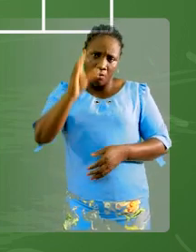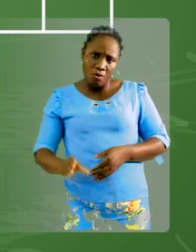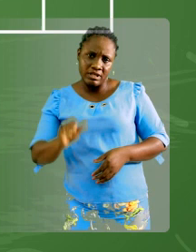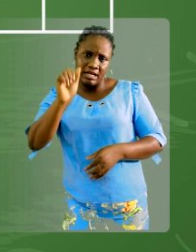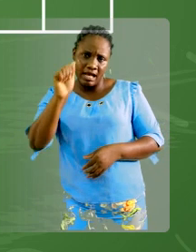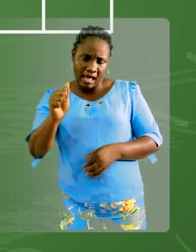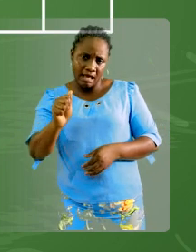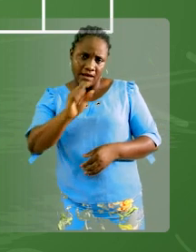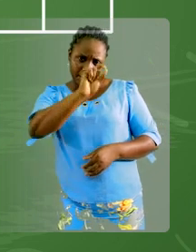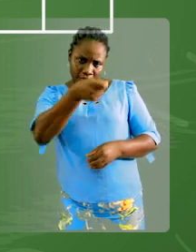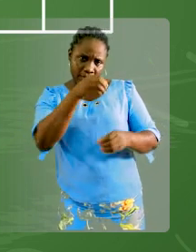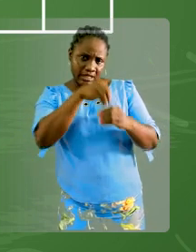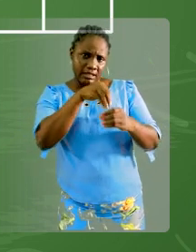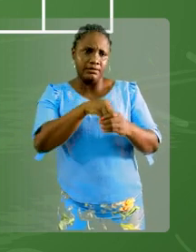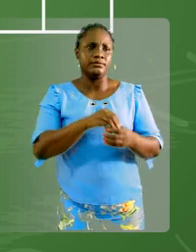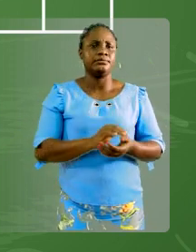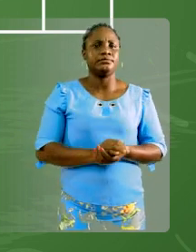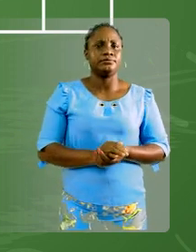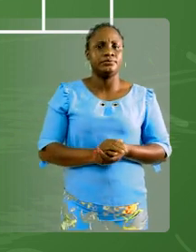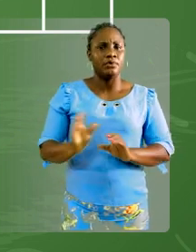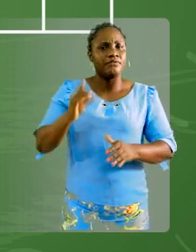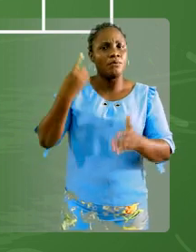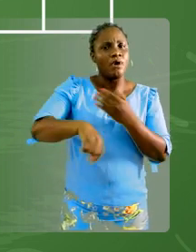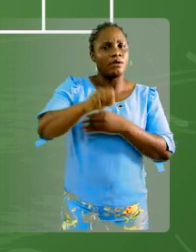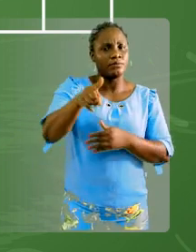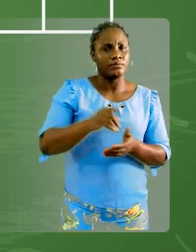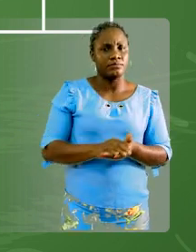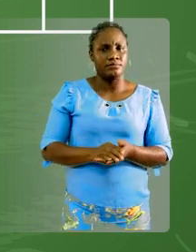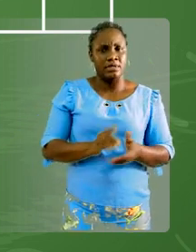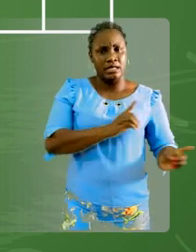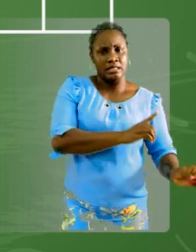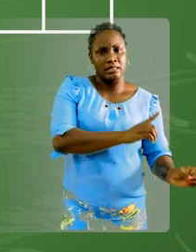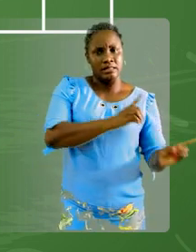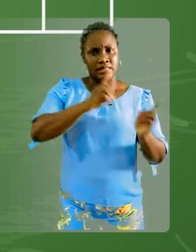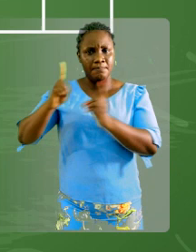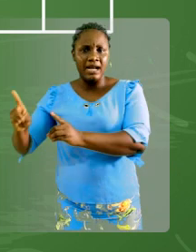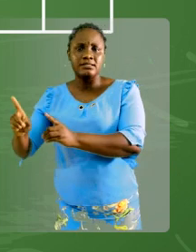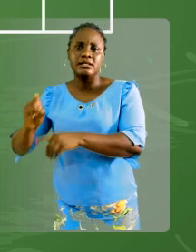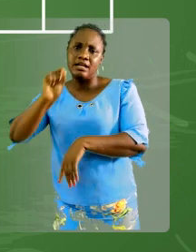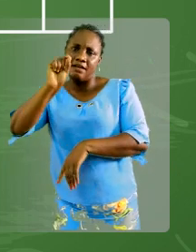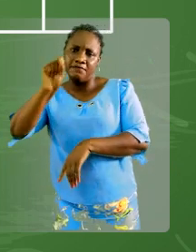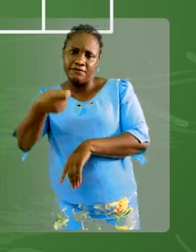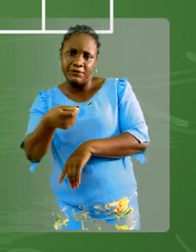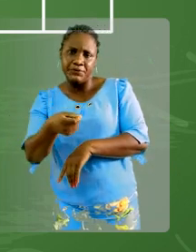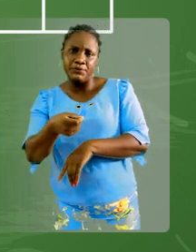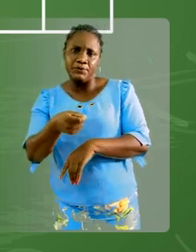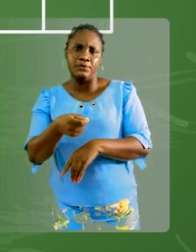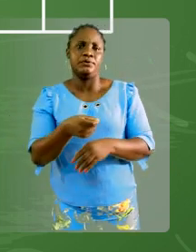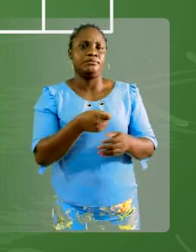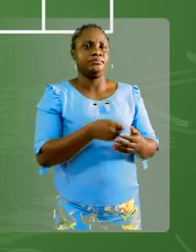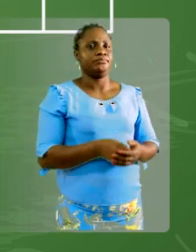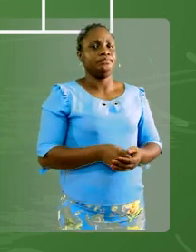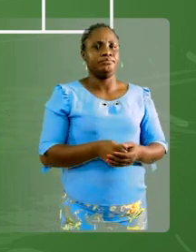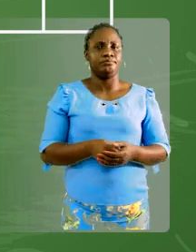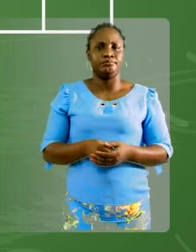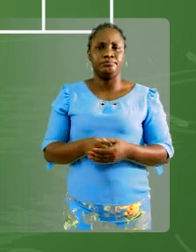il y a une virgule. Qu'est-ce que nous allons faire ? On va déplacer la virgule de 1 et de